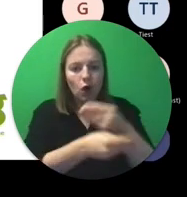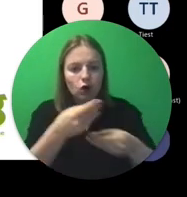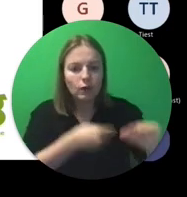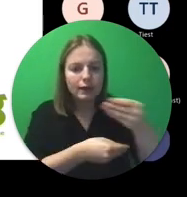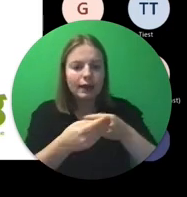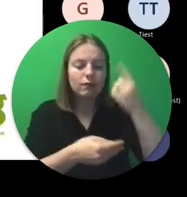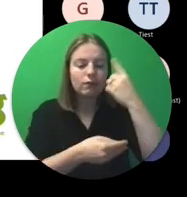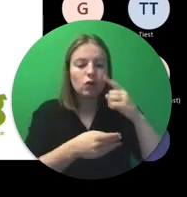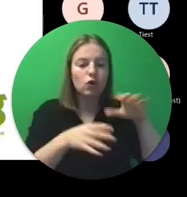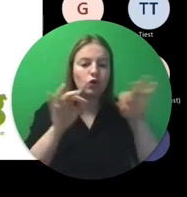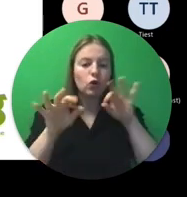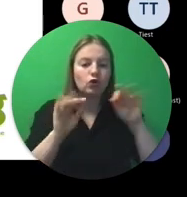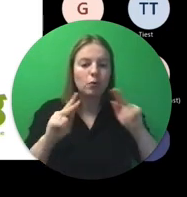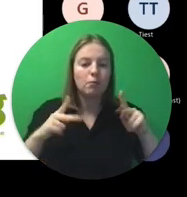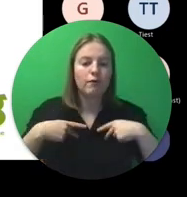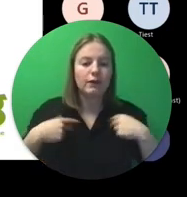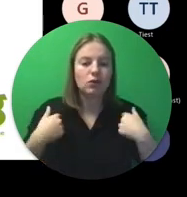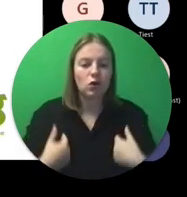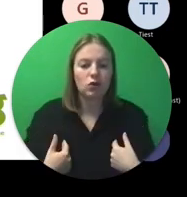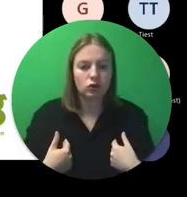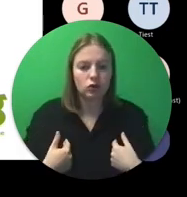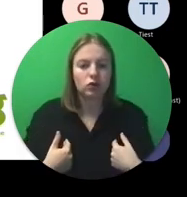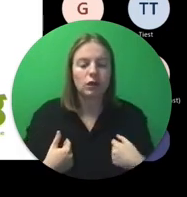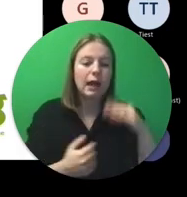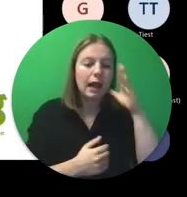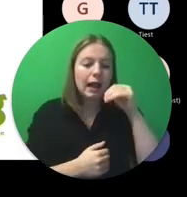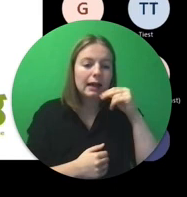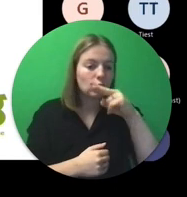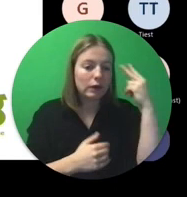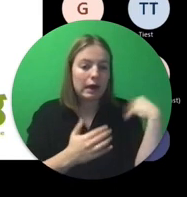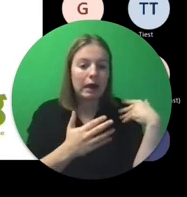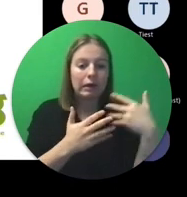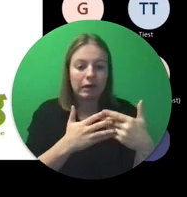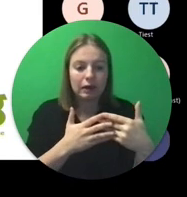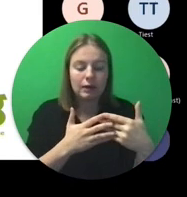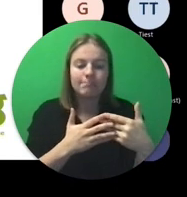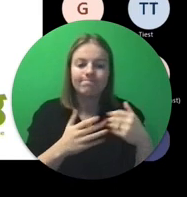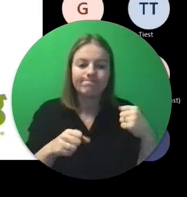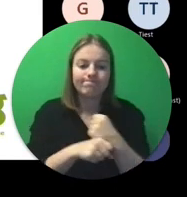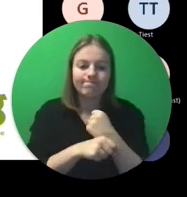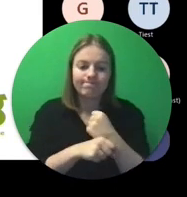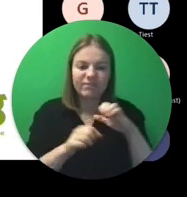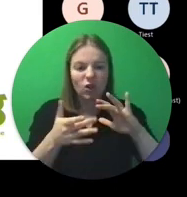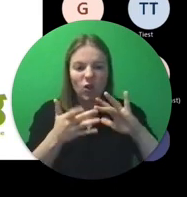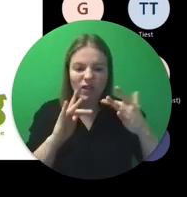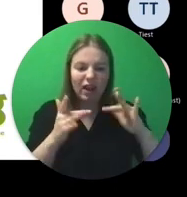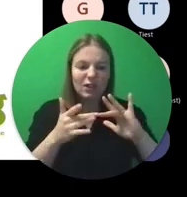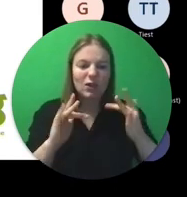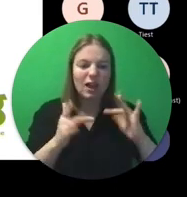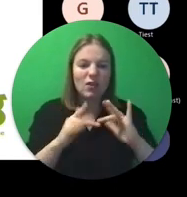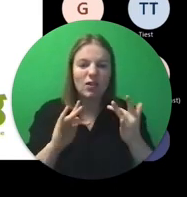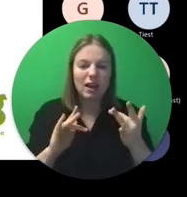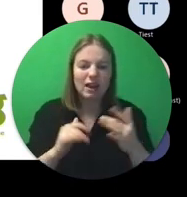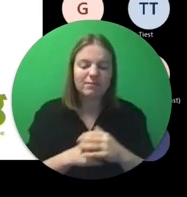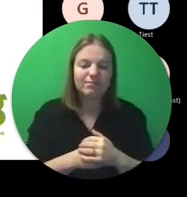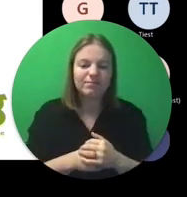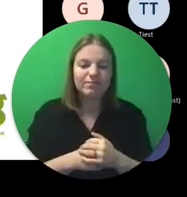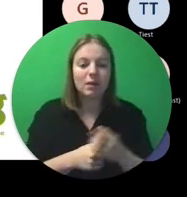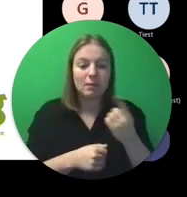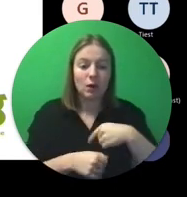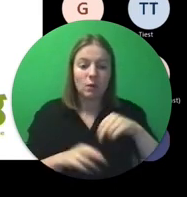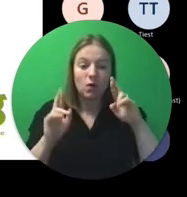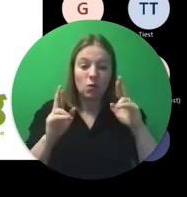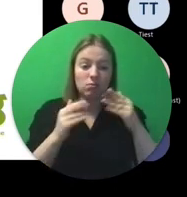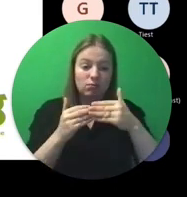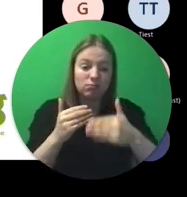Dat is de laatste twee jaar helaas vaak online. Maar we